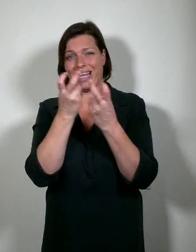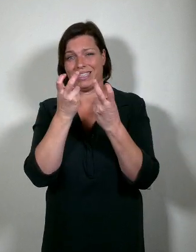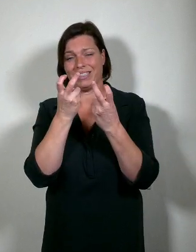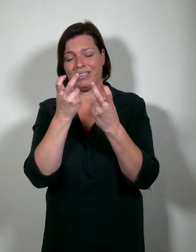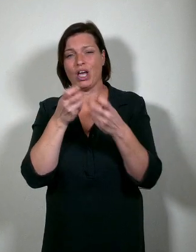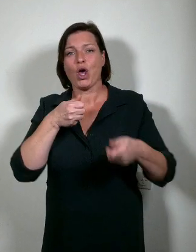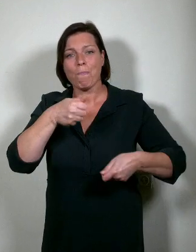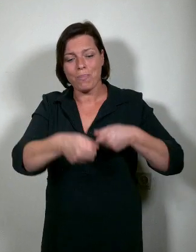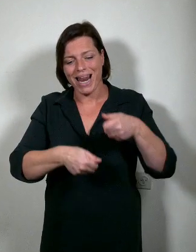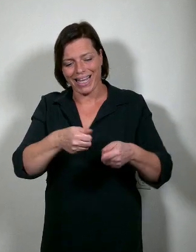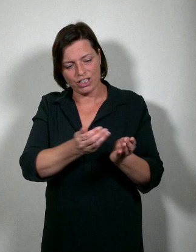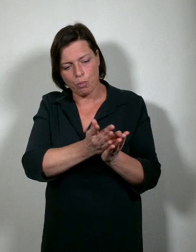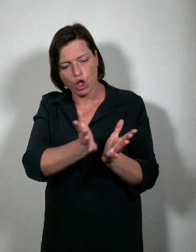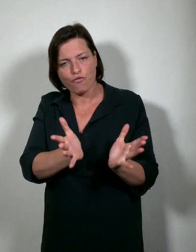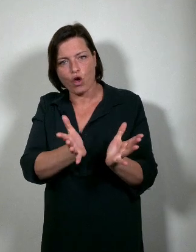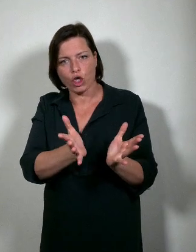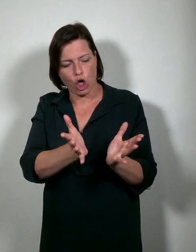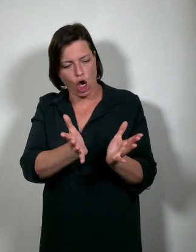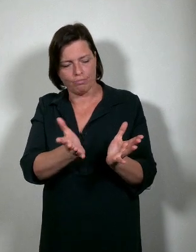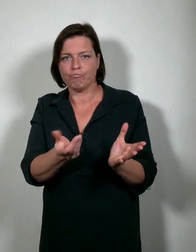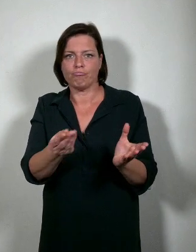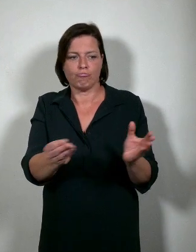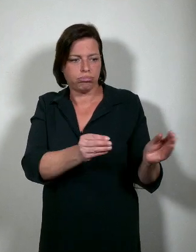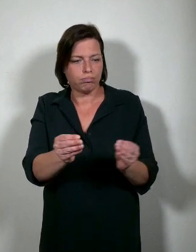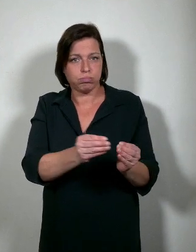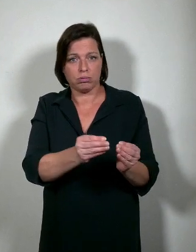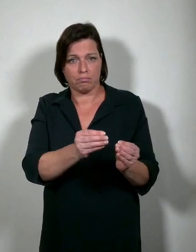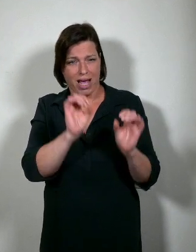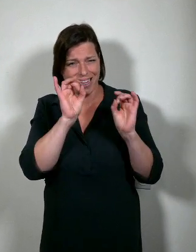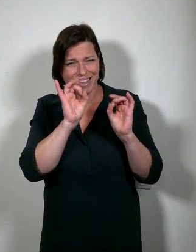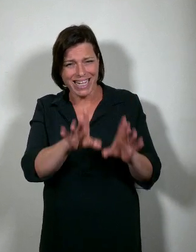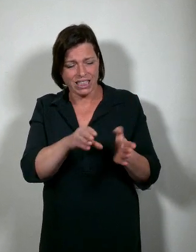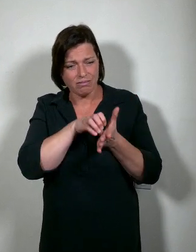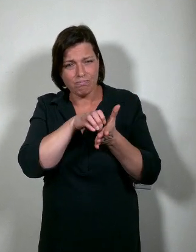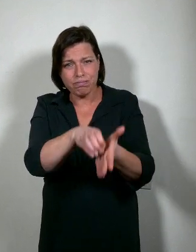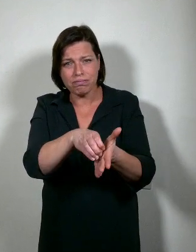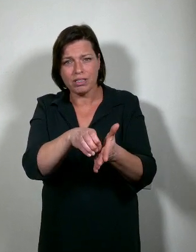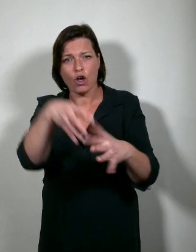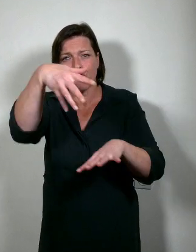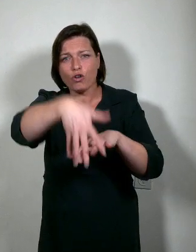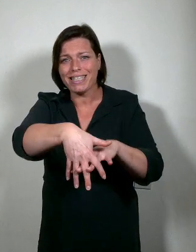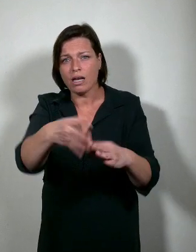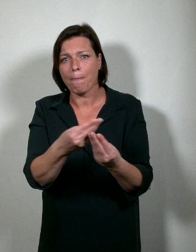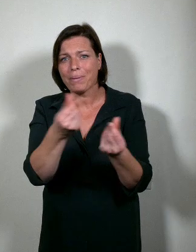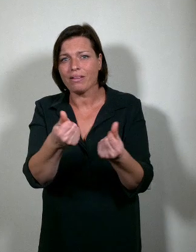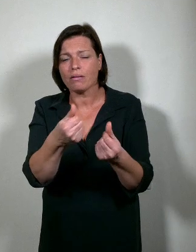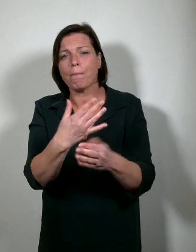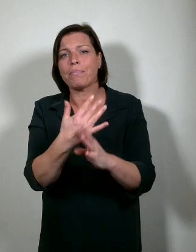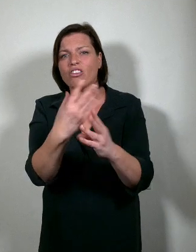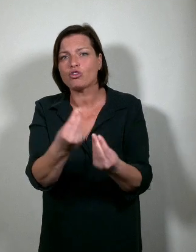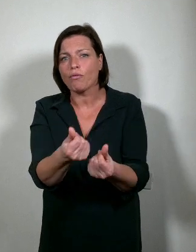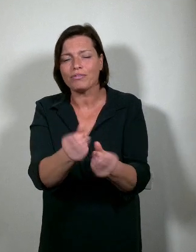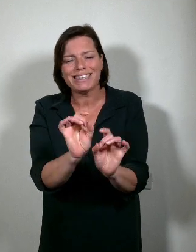beleggingsportefeuille hebben samengesteld. Waarin geen cent naar fossiele brandstoffen meer ging. Van waar